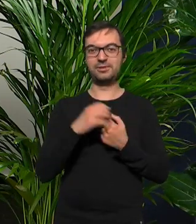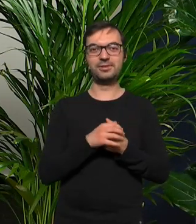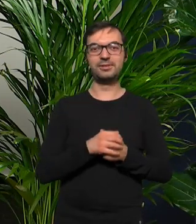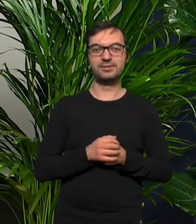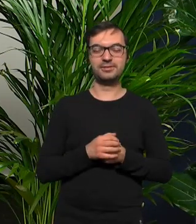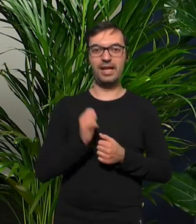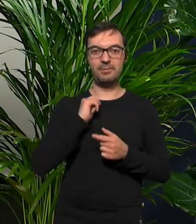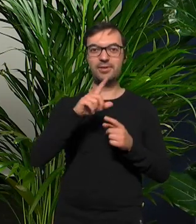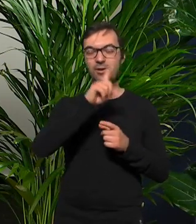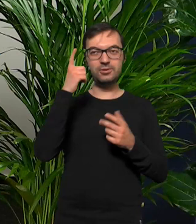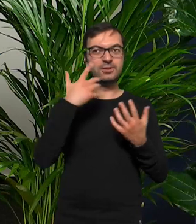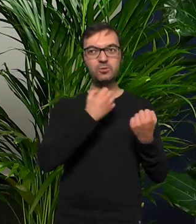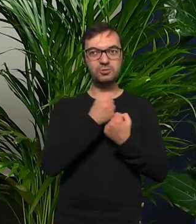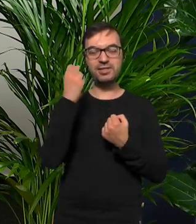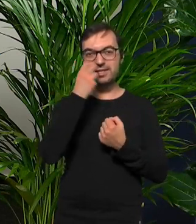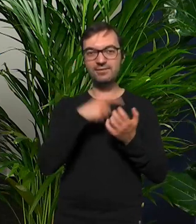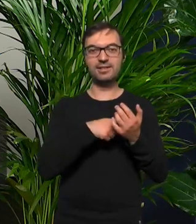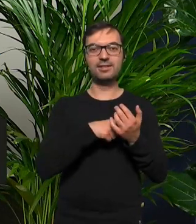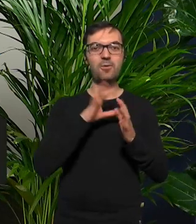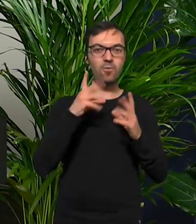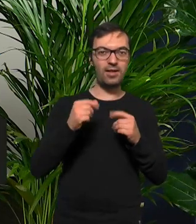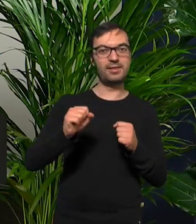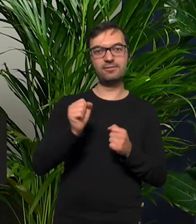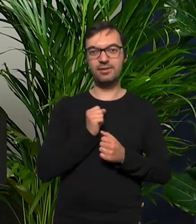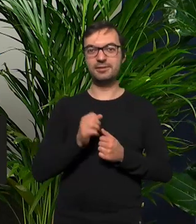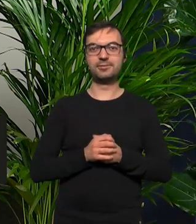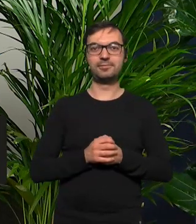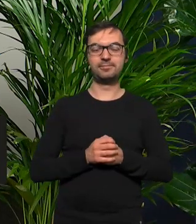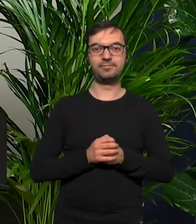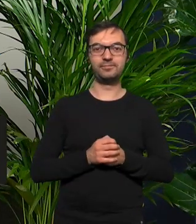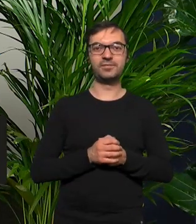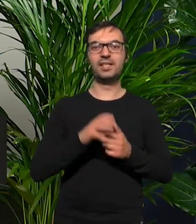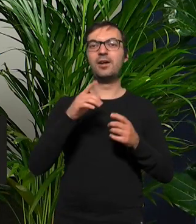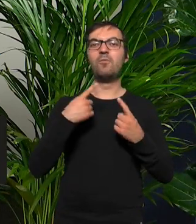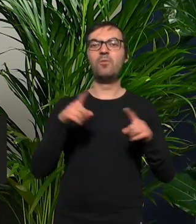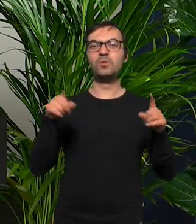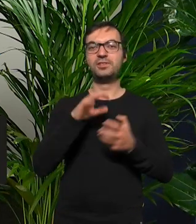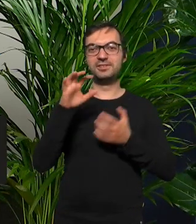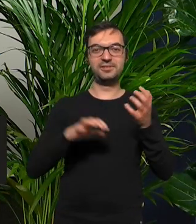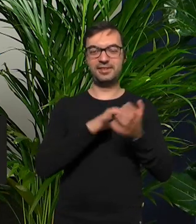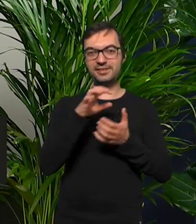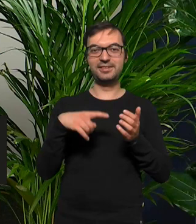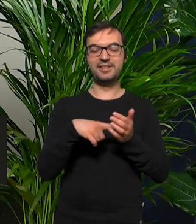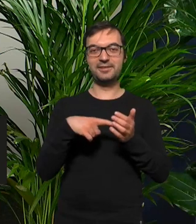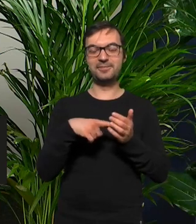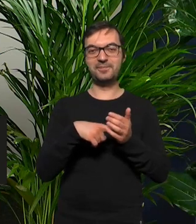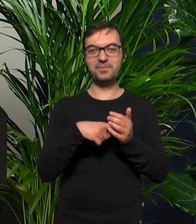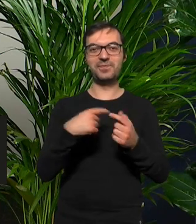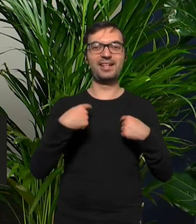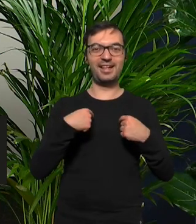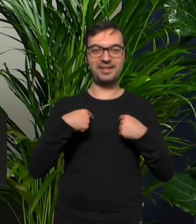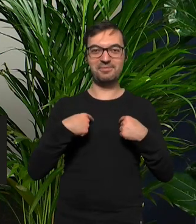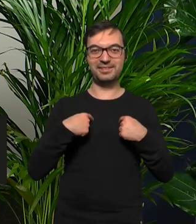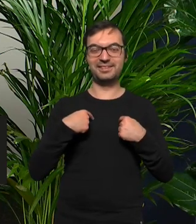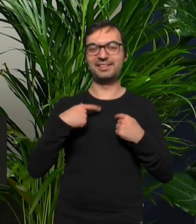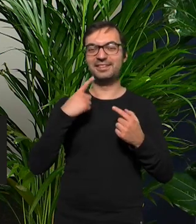utrzymać w niej zainteresowanie słuchacza i żeby to było melodyjne przebojowe ten świat muzyczny tutaj jest no wiadomo dla mnie